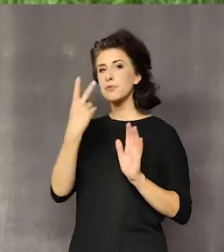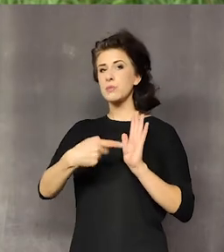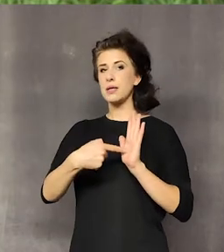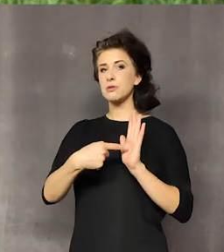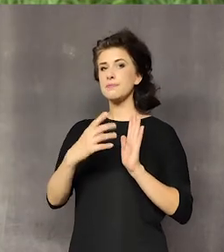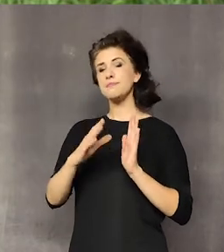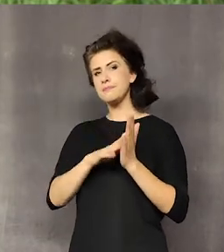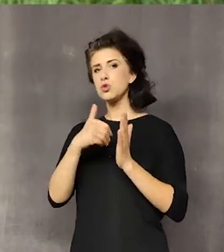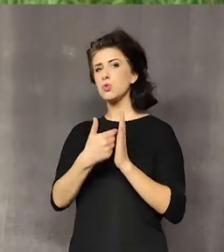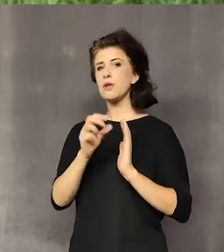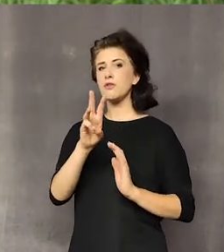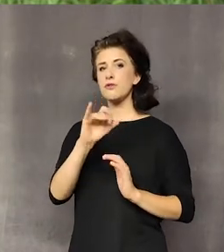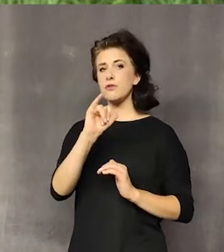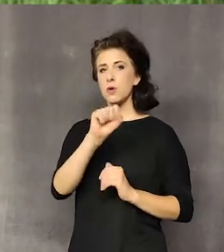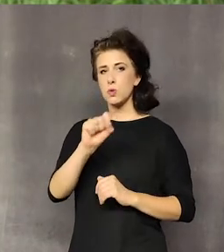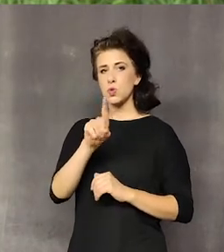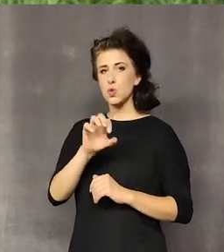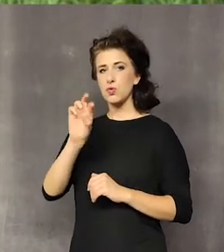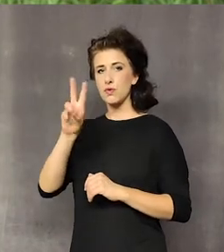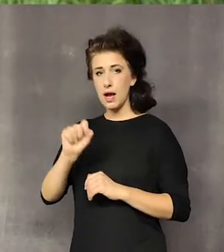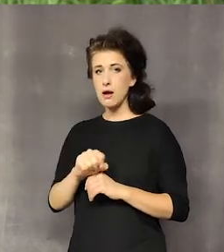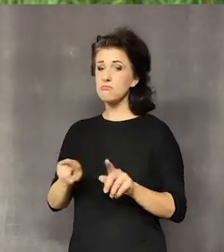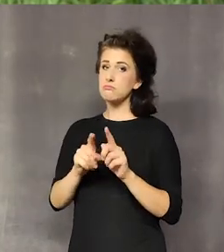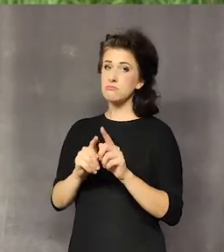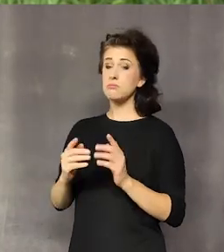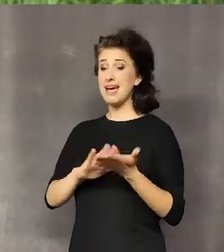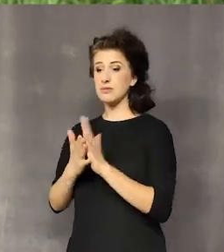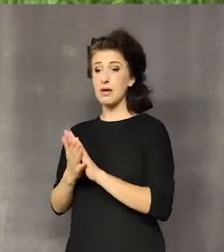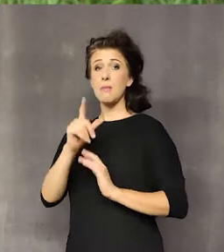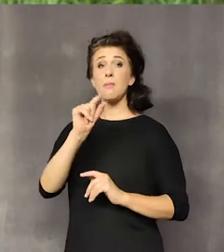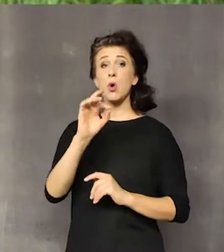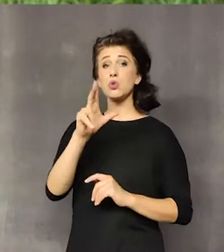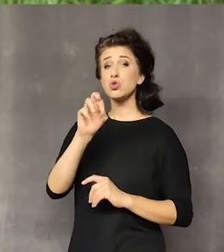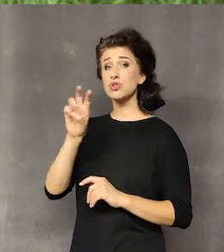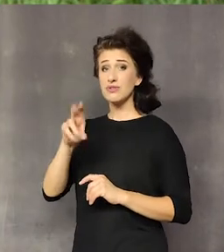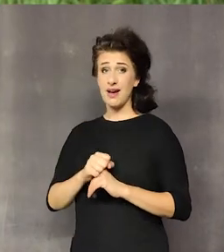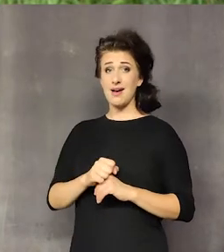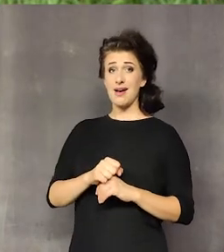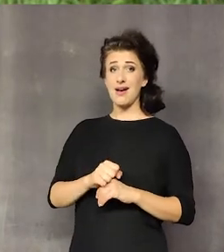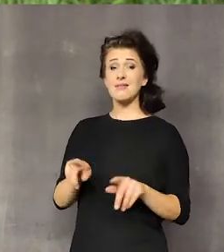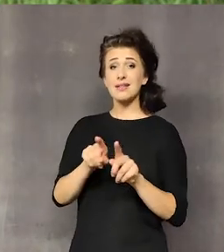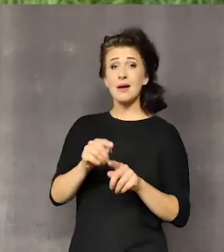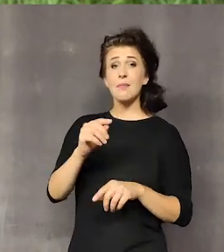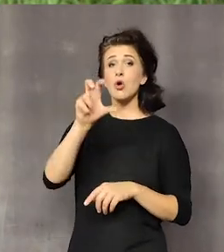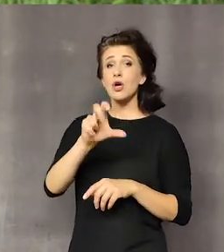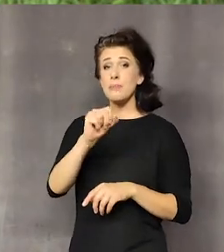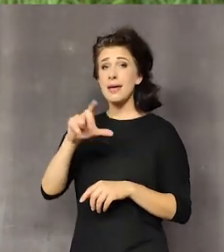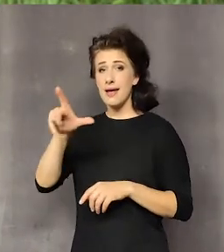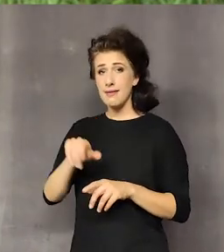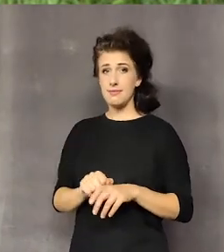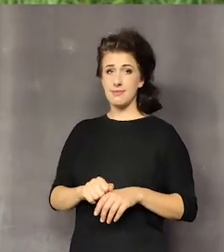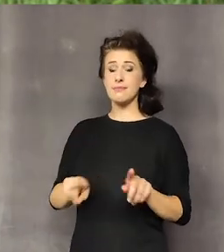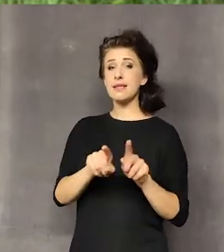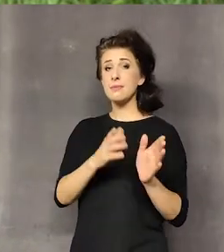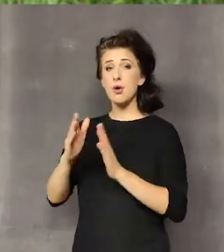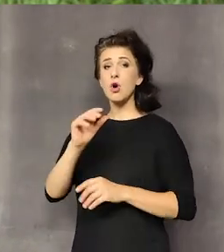akurat przykład wiązówki. Ona rośnie prawie zarośnięta. Pokrzywy, jeżyny, dziki chmiel, sitowie. Ona